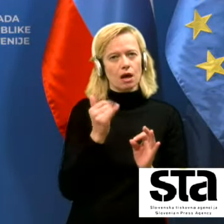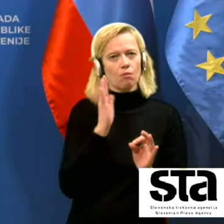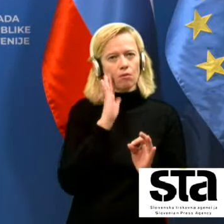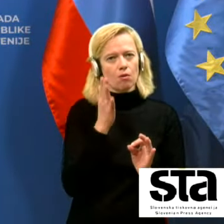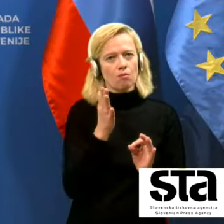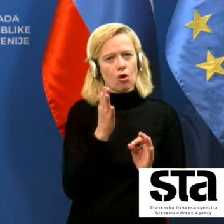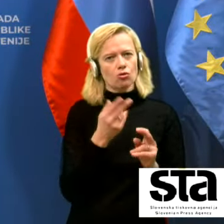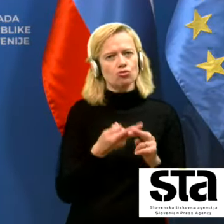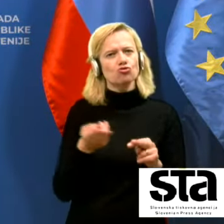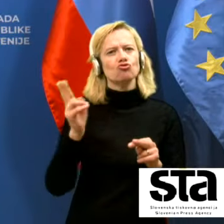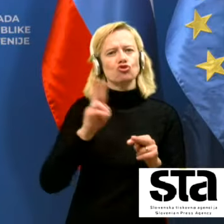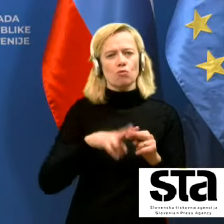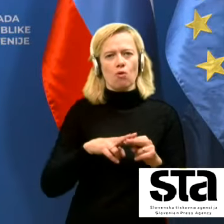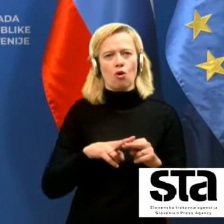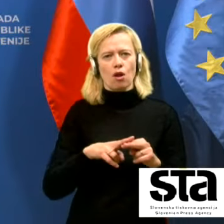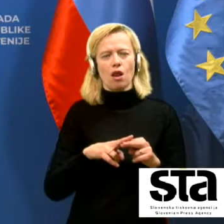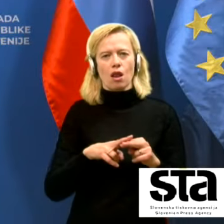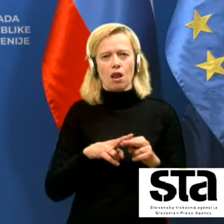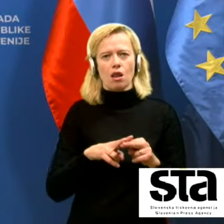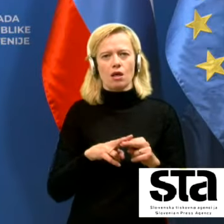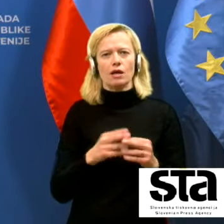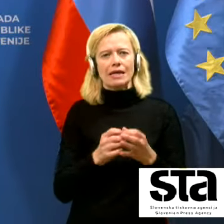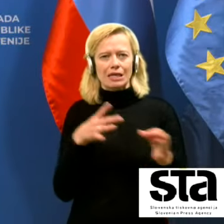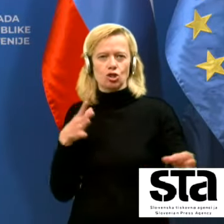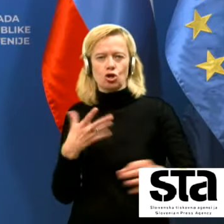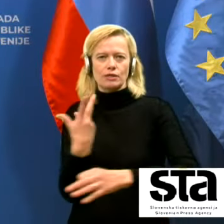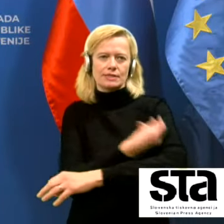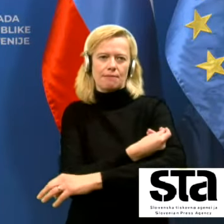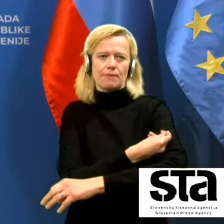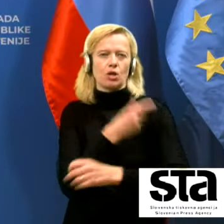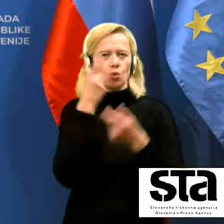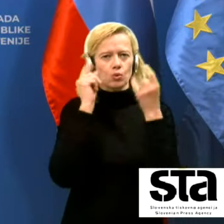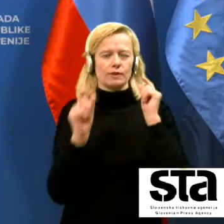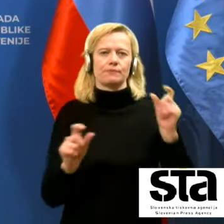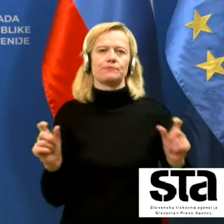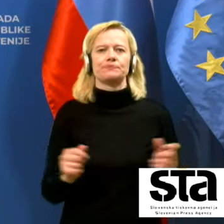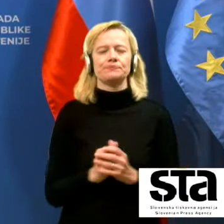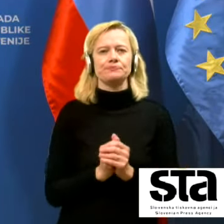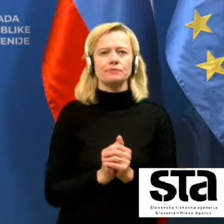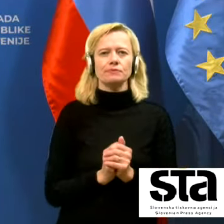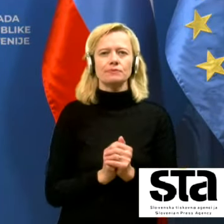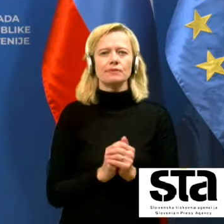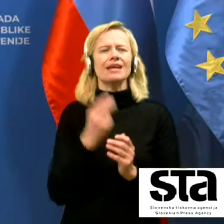razpolago, te ljudi hitro cepli. Zdaj, glede aplikacije.